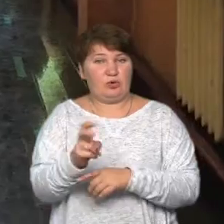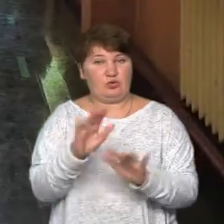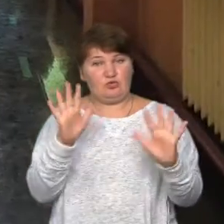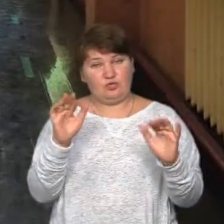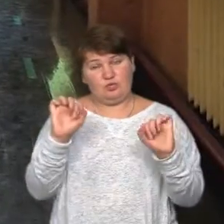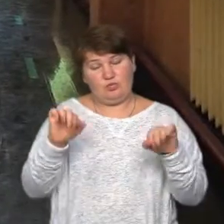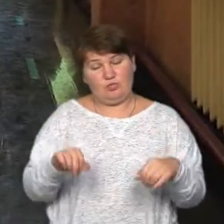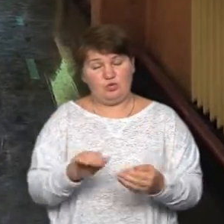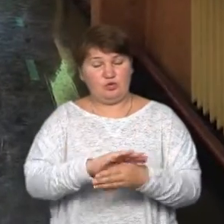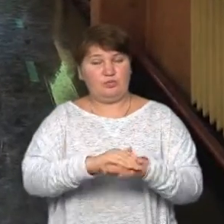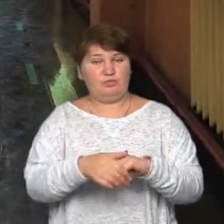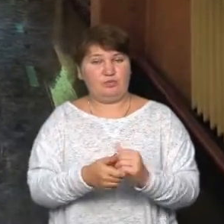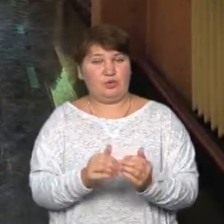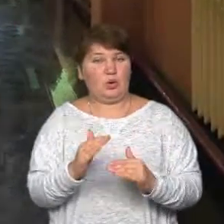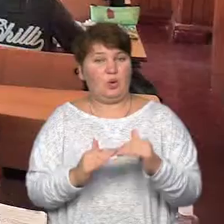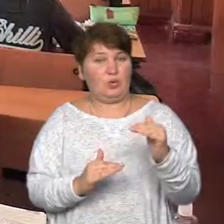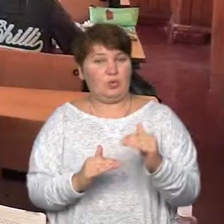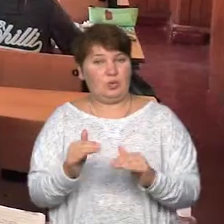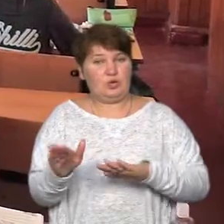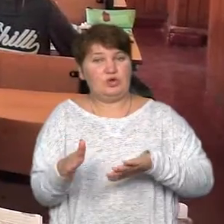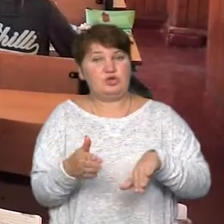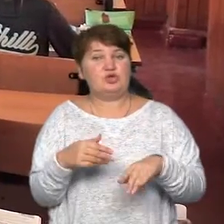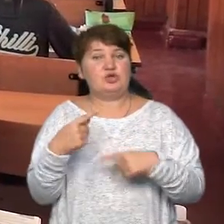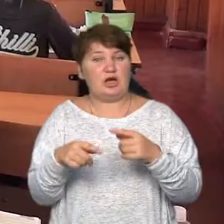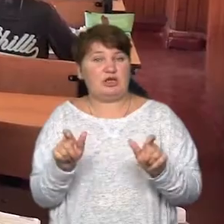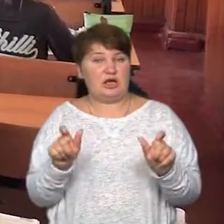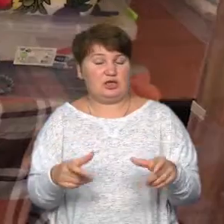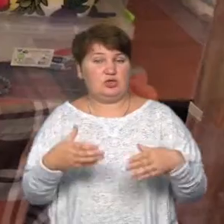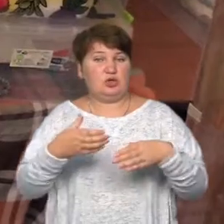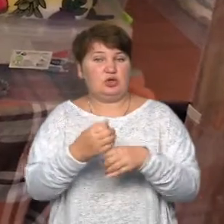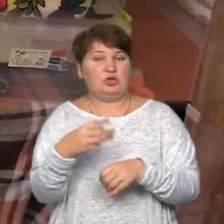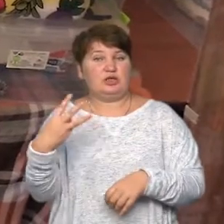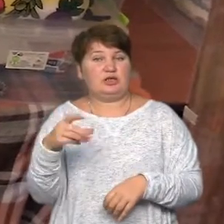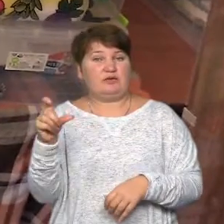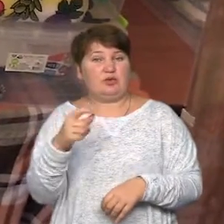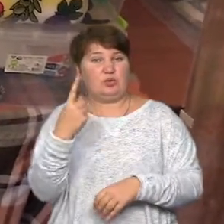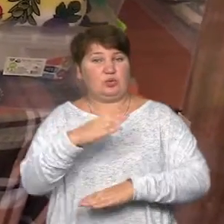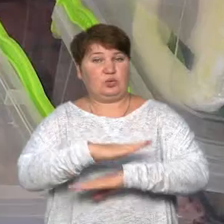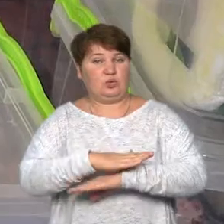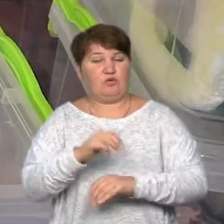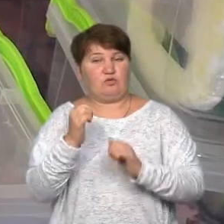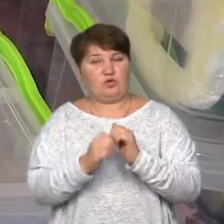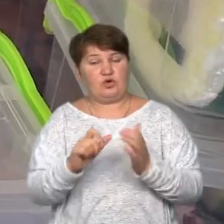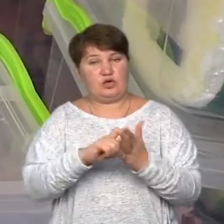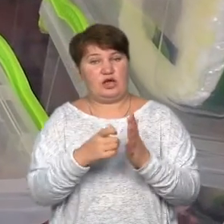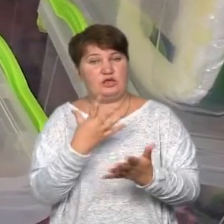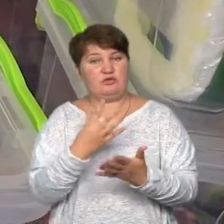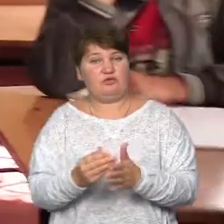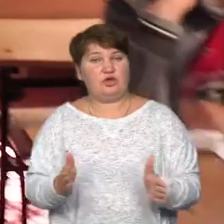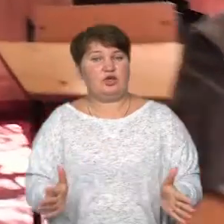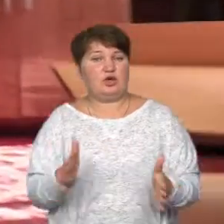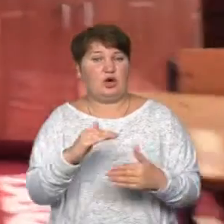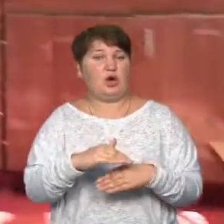продезінфікувати руки. Через карантину уроки в класах скоротили до 30 хвилин. У кожного учня в класі є свої контейнери. Соломія